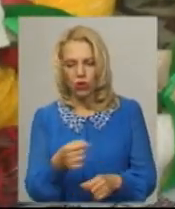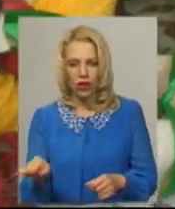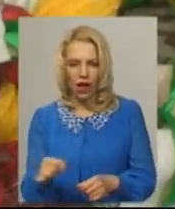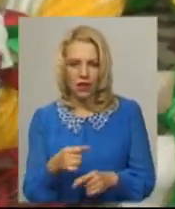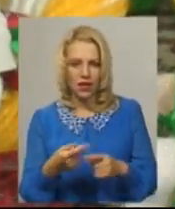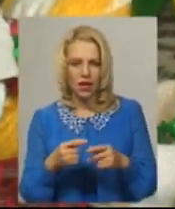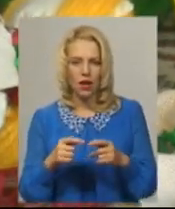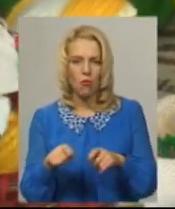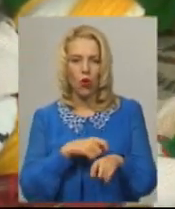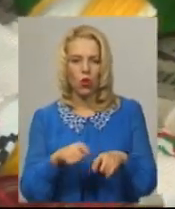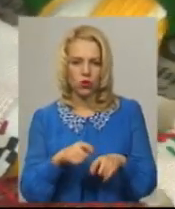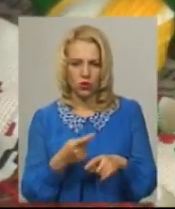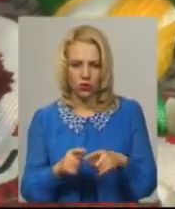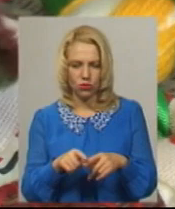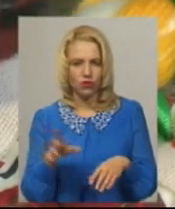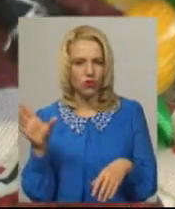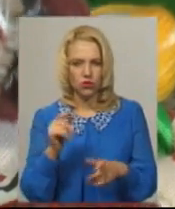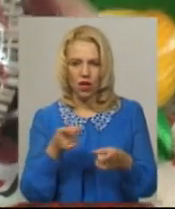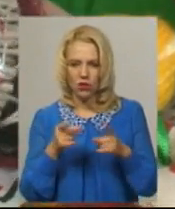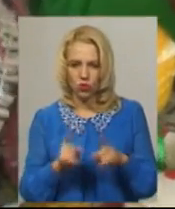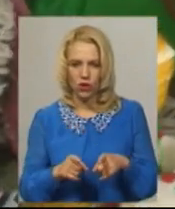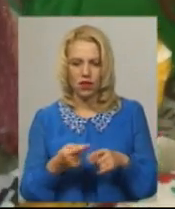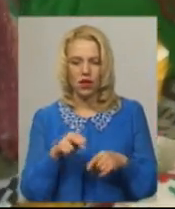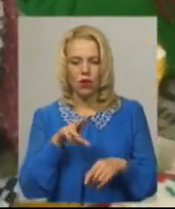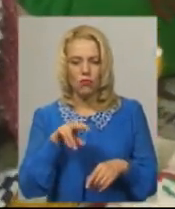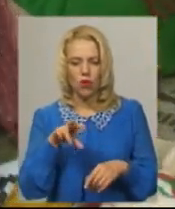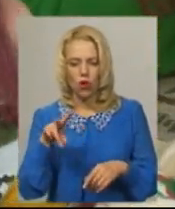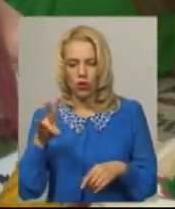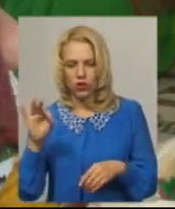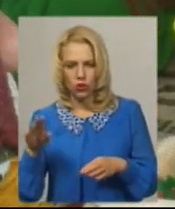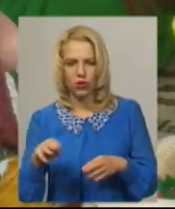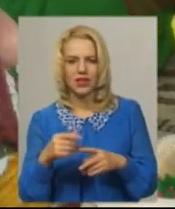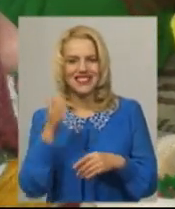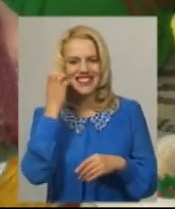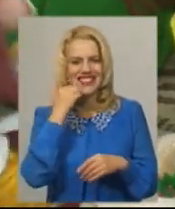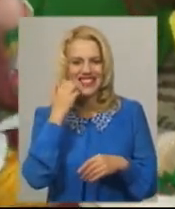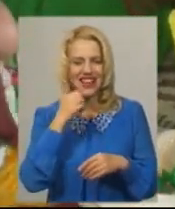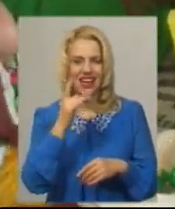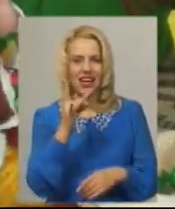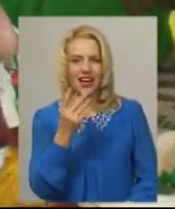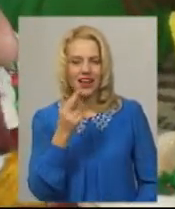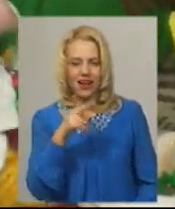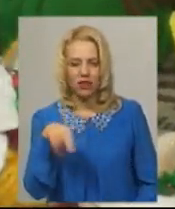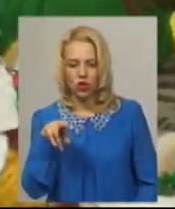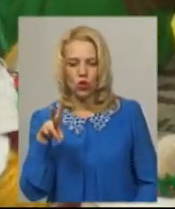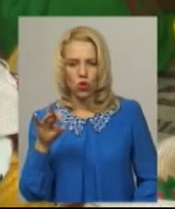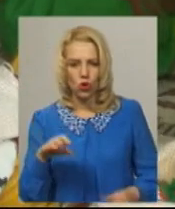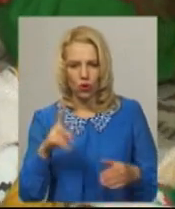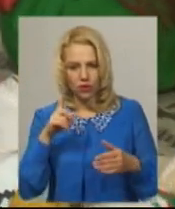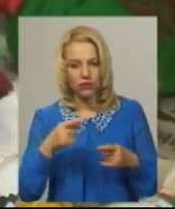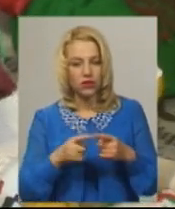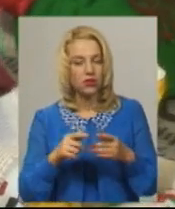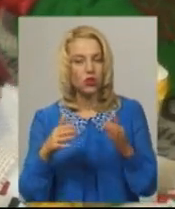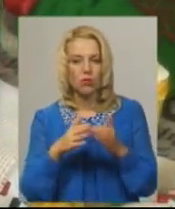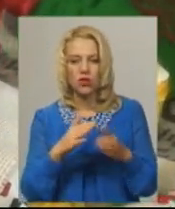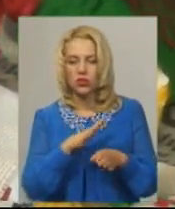натуральне. Домоткане полотно, конопляне, старірядне, вони також домашні, вони виготовлені